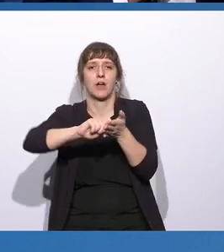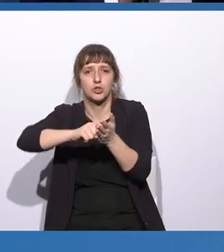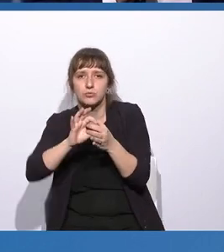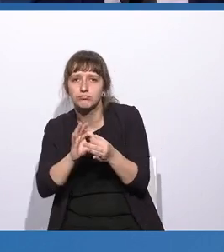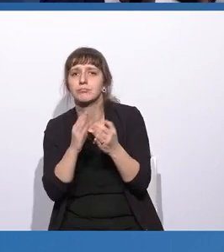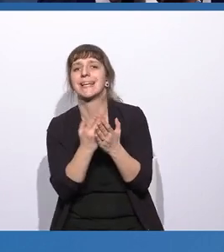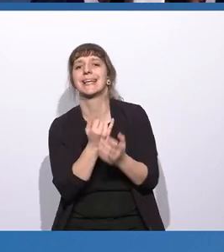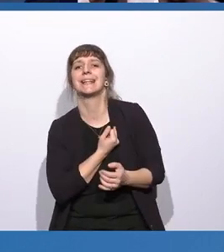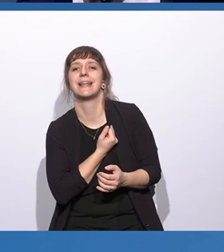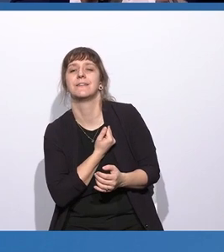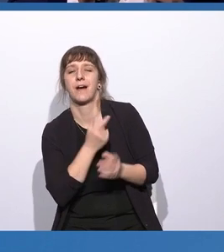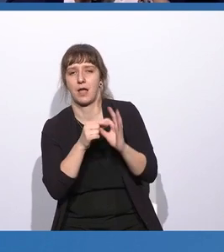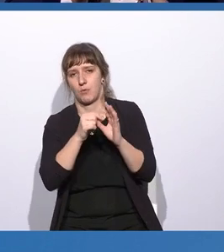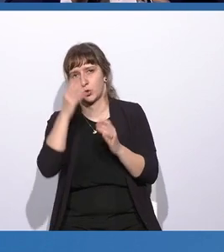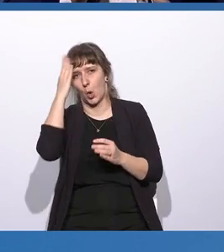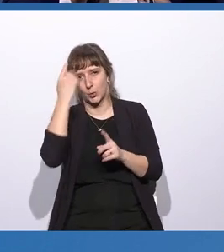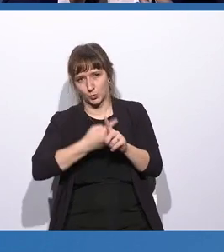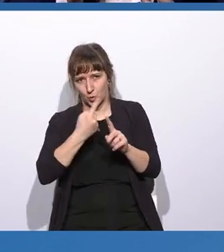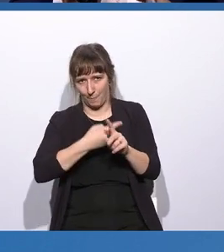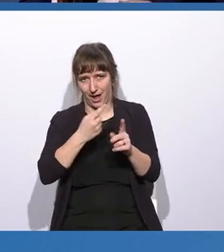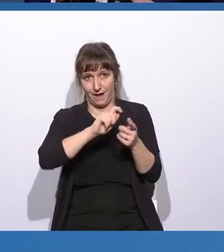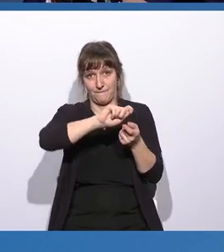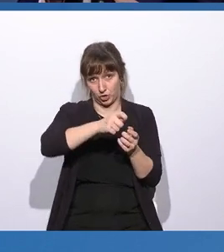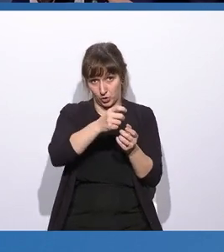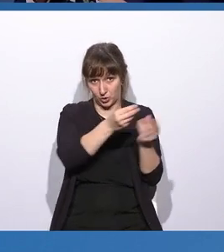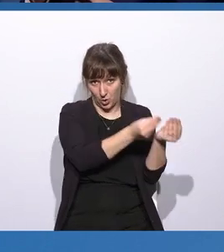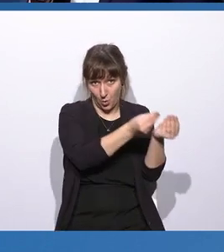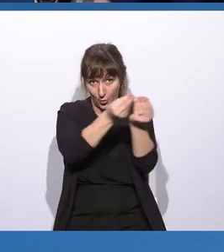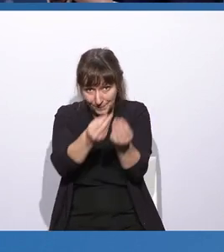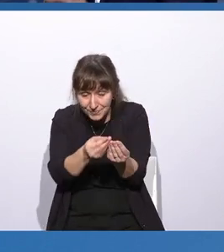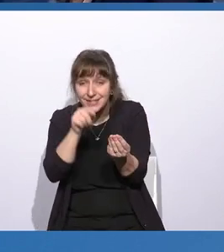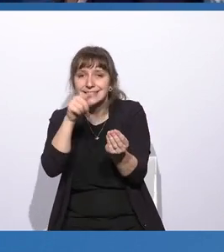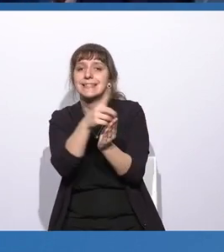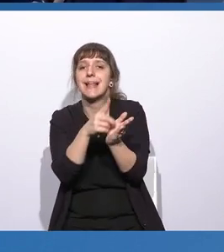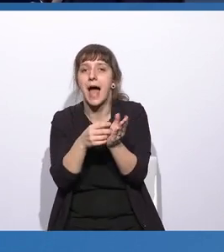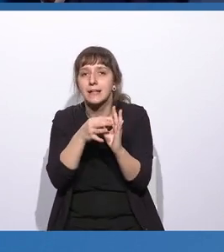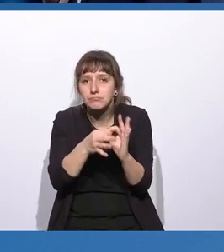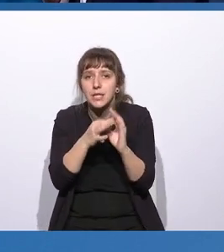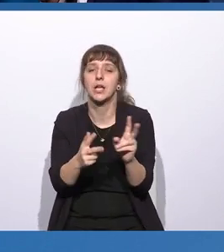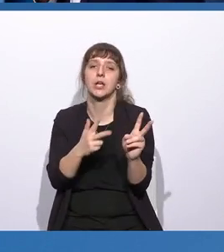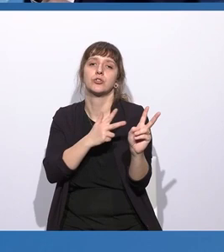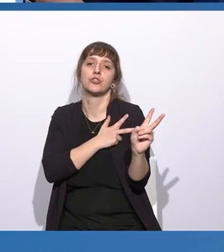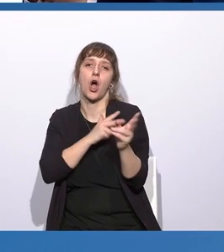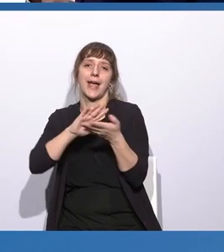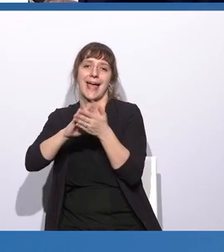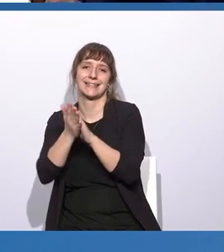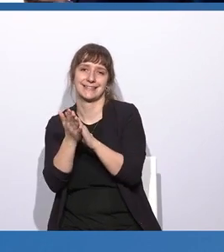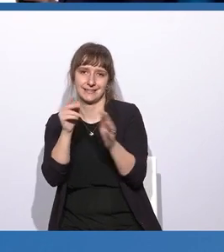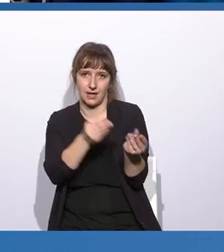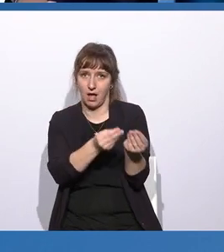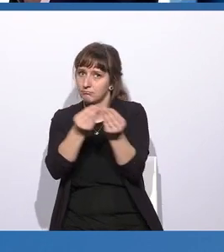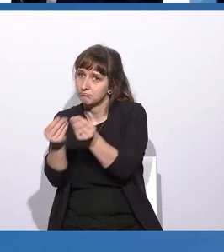Kundennummer. Und dann gehen die Daten weiter zu einem Datentreuhänder. Und dieser Datentreuhänder ist eine vollständig unabhängige